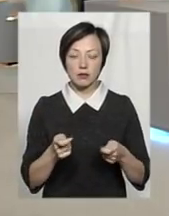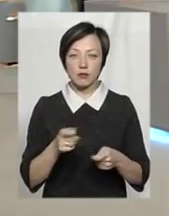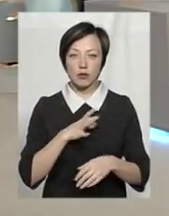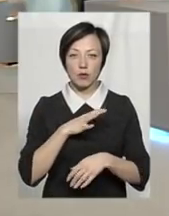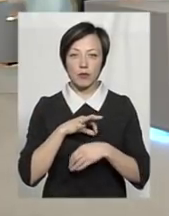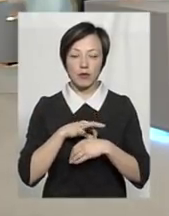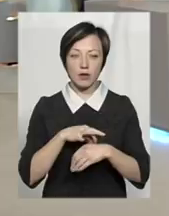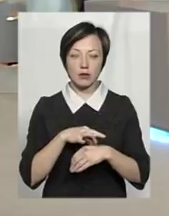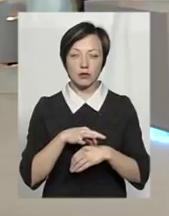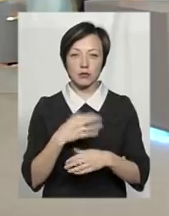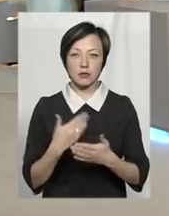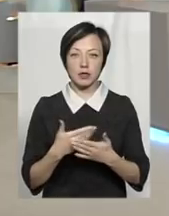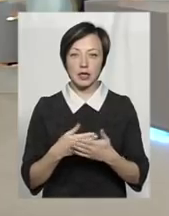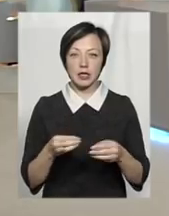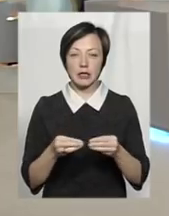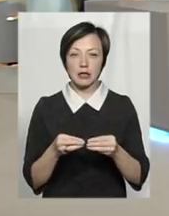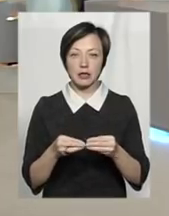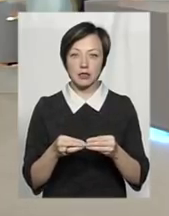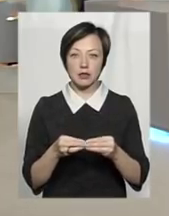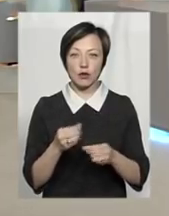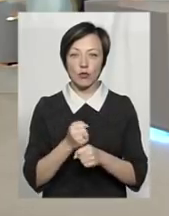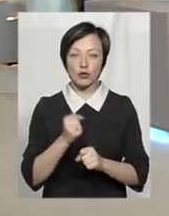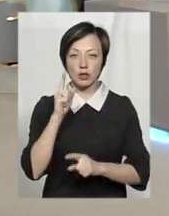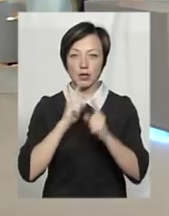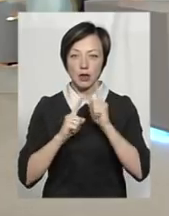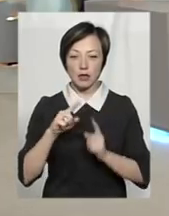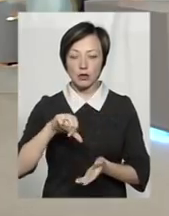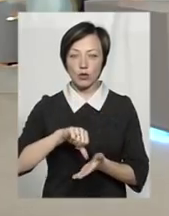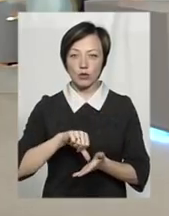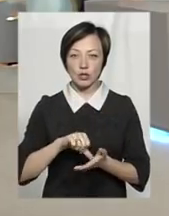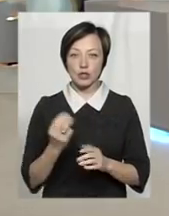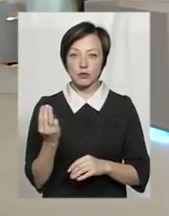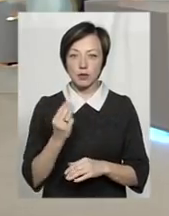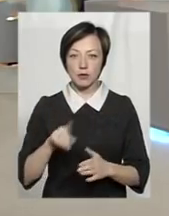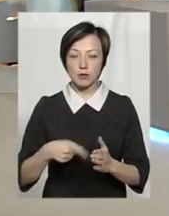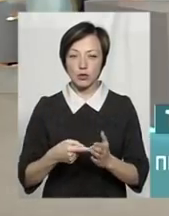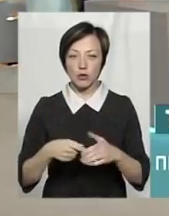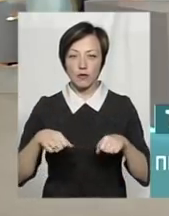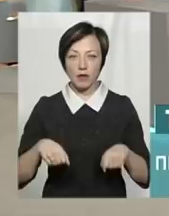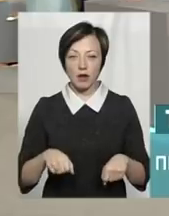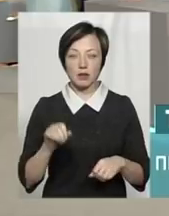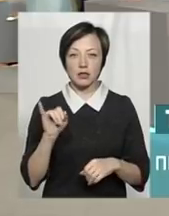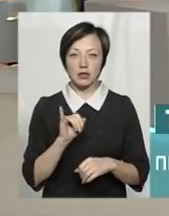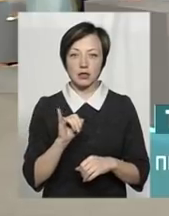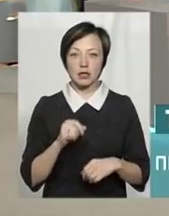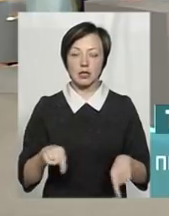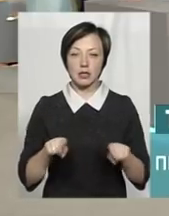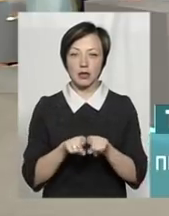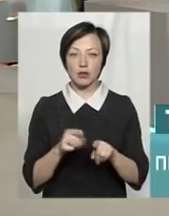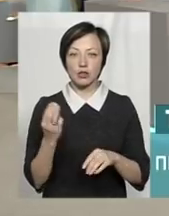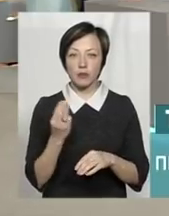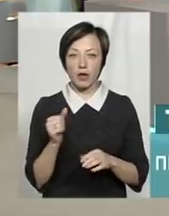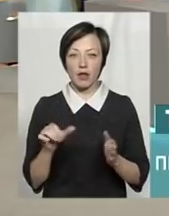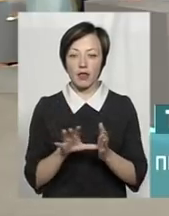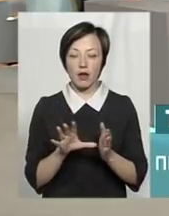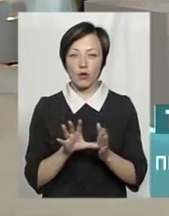порядка десяти робочих нарад з участю і Шепетівської міської влади, також Шепетівка